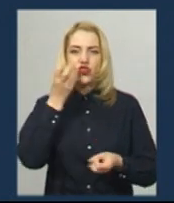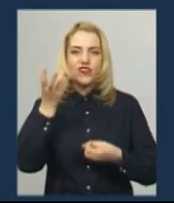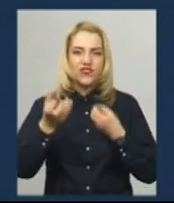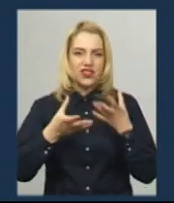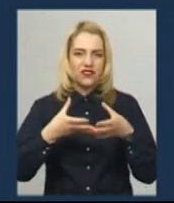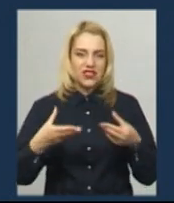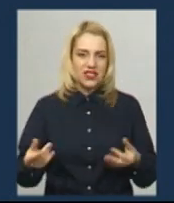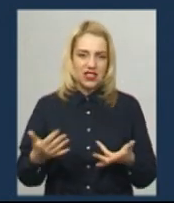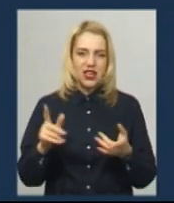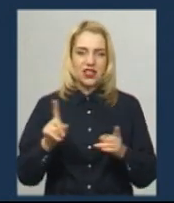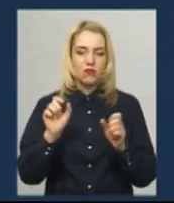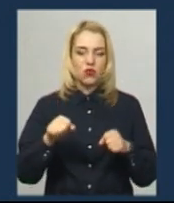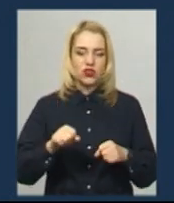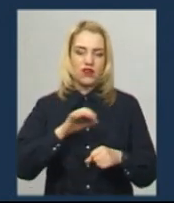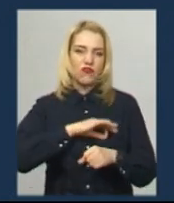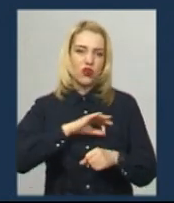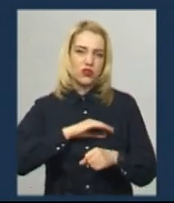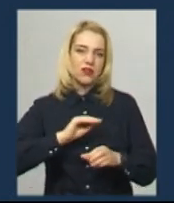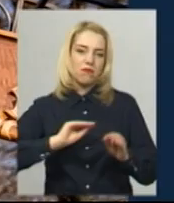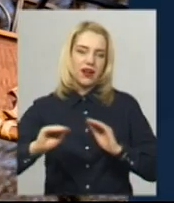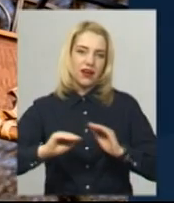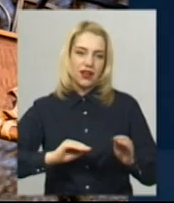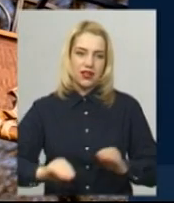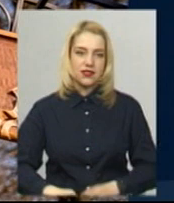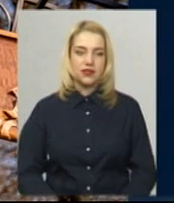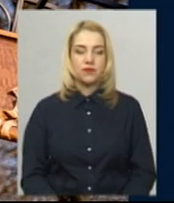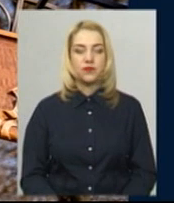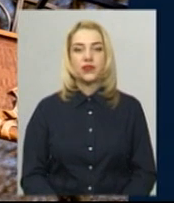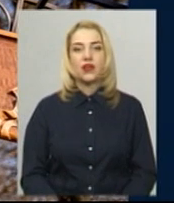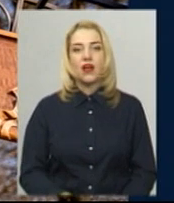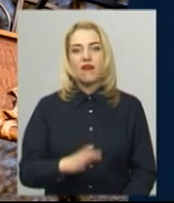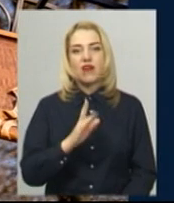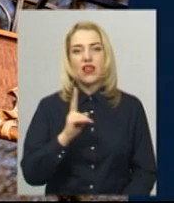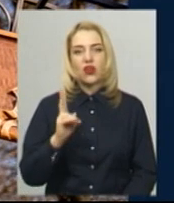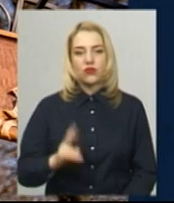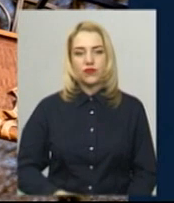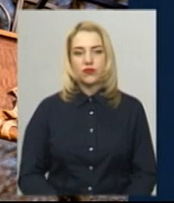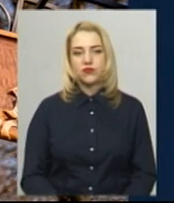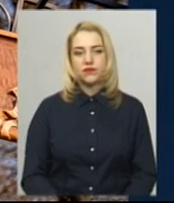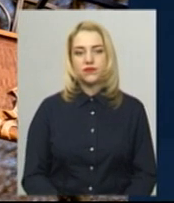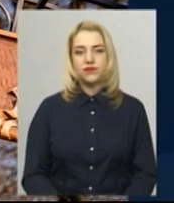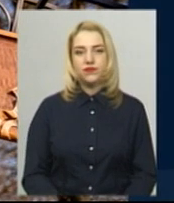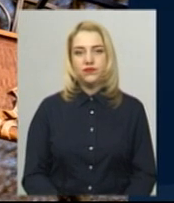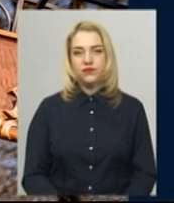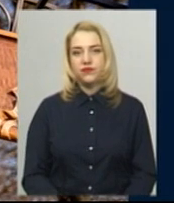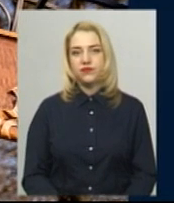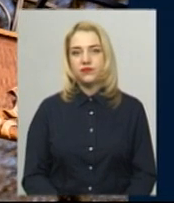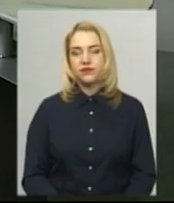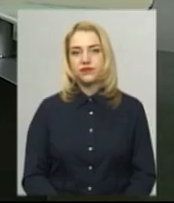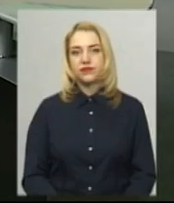використати в прикрасі, наприклад, віночка. Валерія Ковальчук, Іван Мовчан. Новини на Суспільному. Хмельницький.